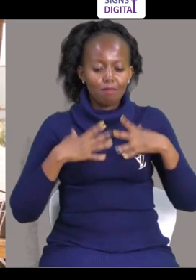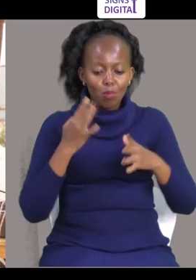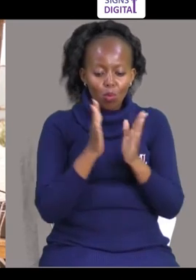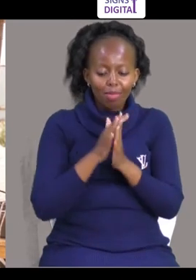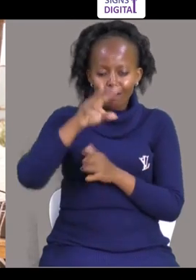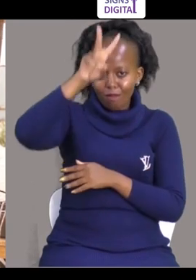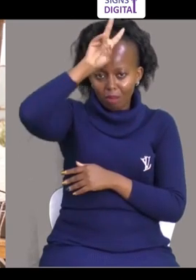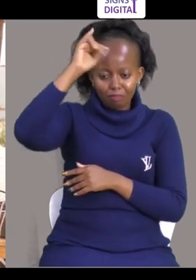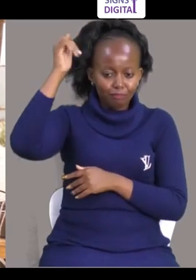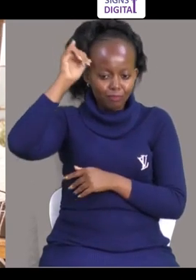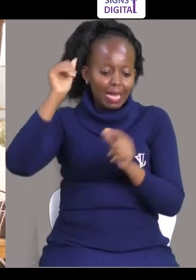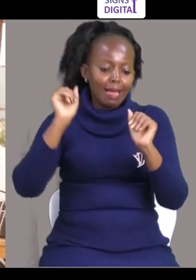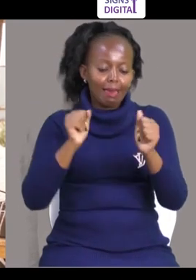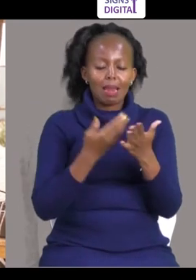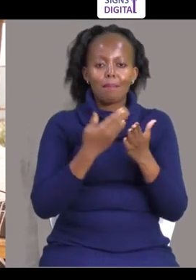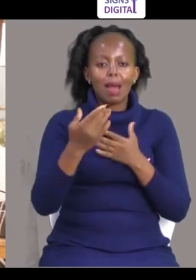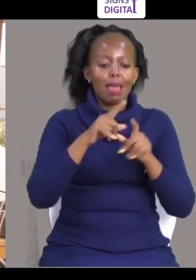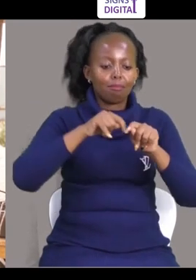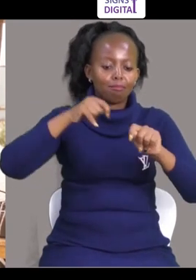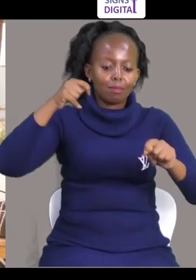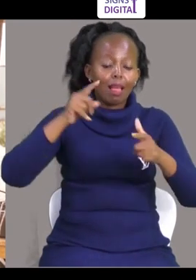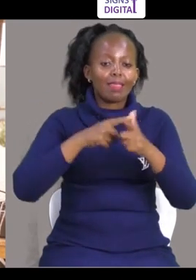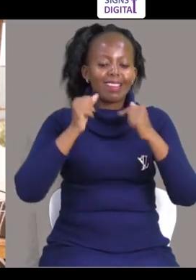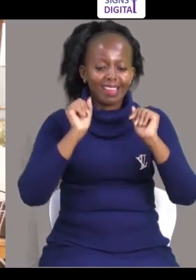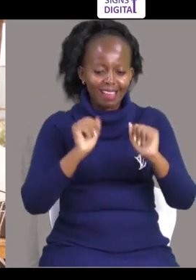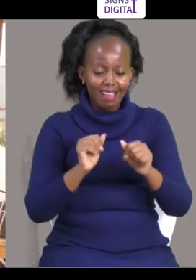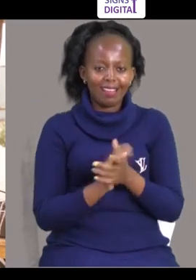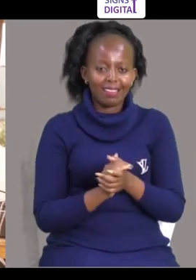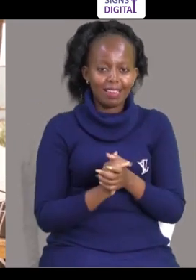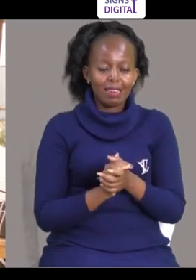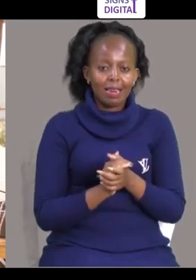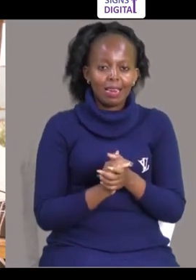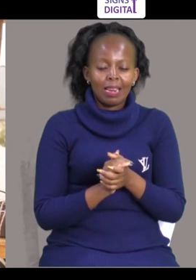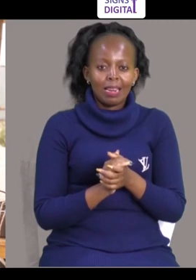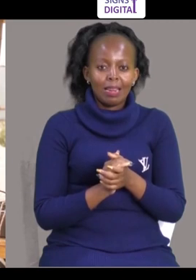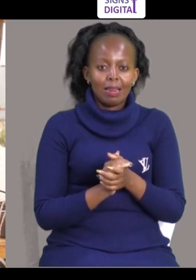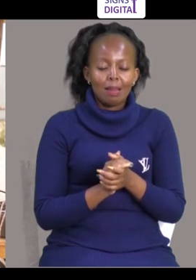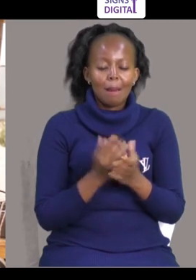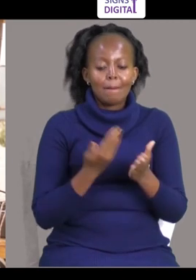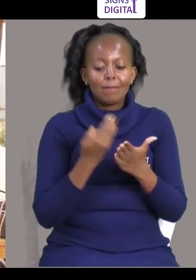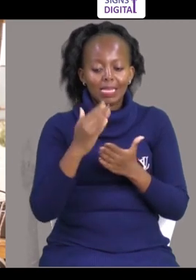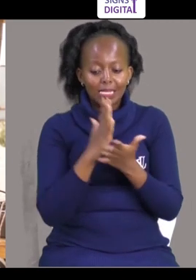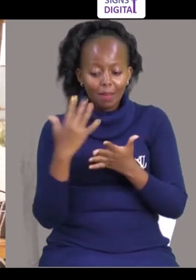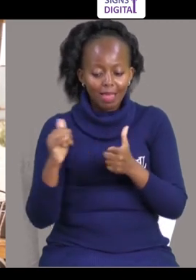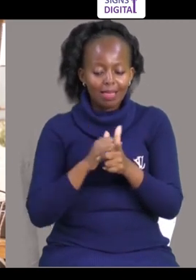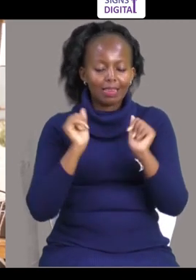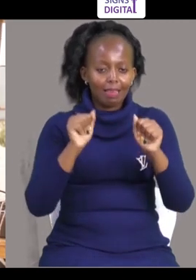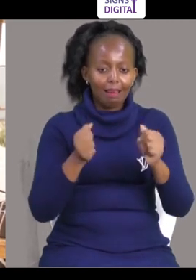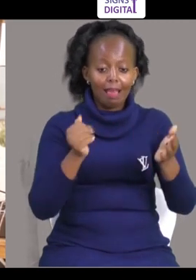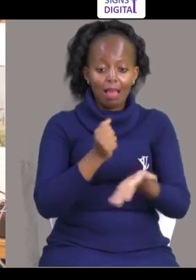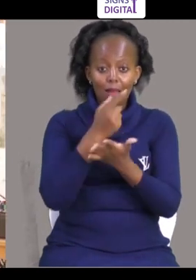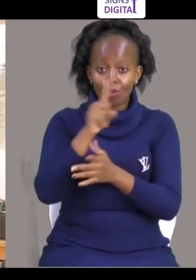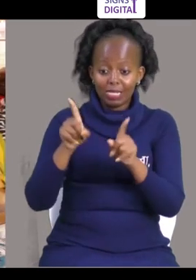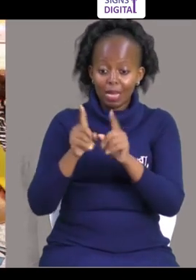chukua sueta Na vile vile kualio na mifugo chukua kamba pale Ili okaweze kunae kumpatia